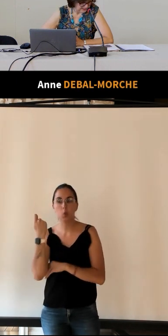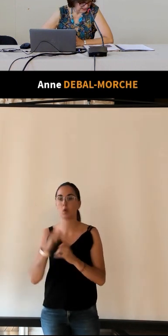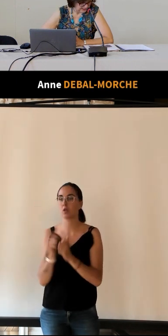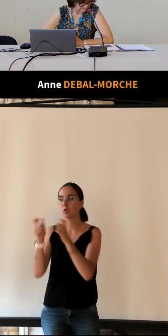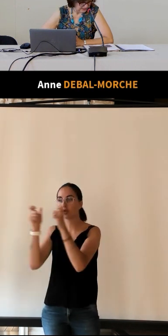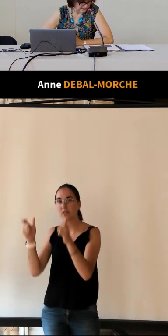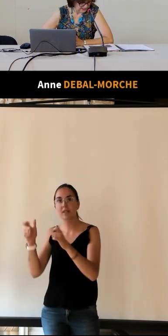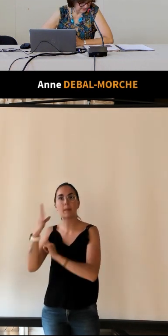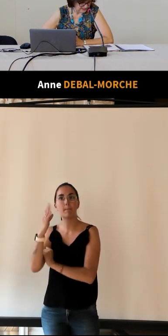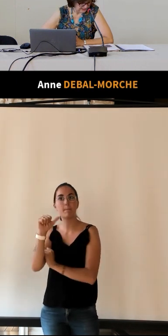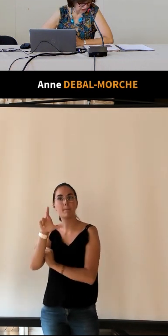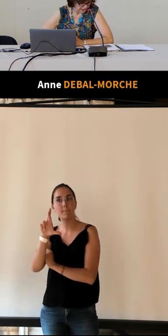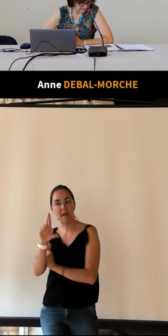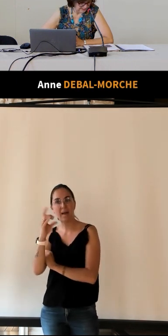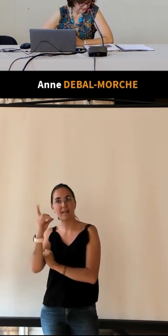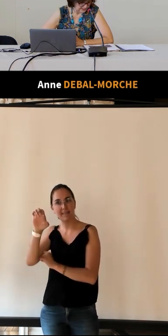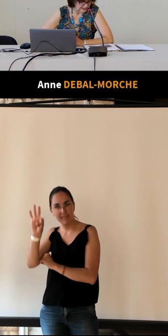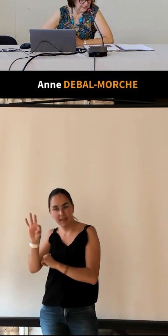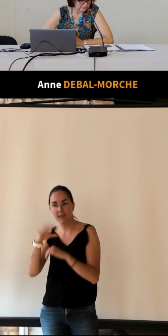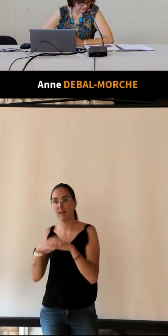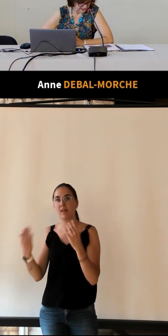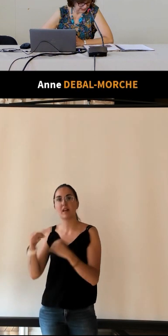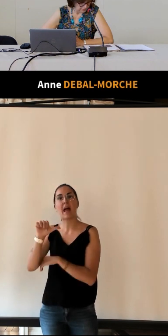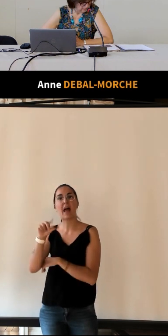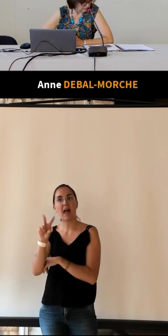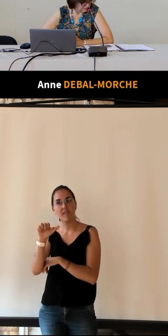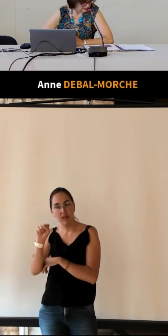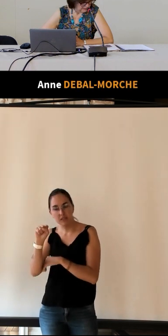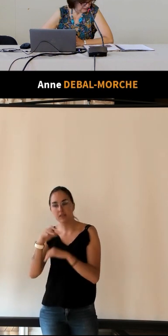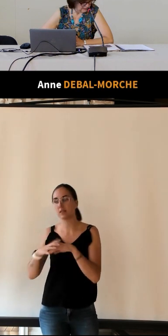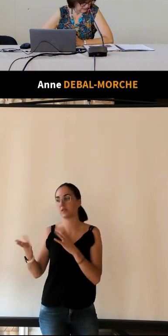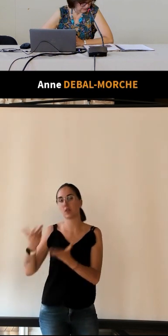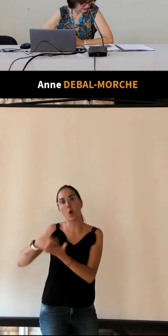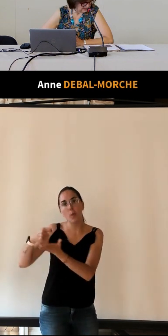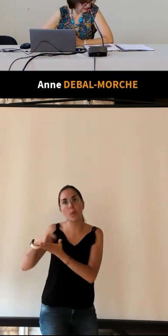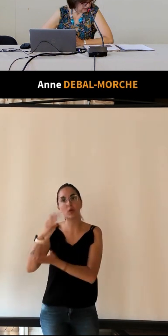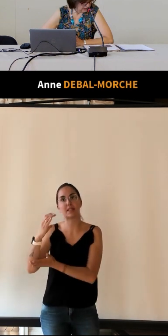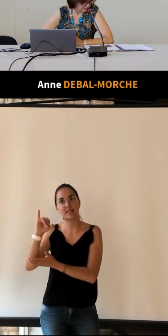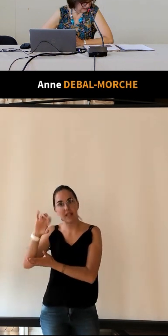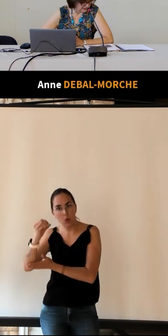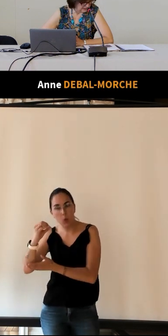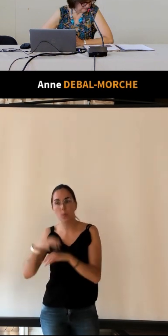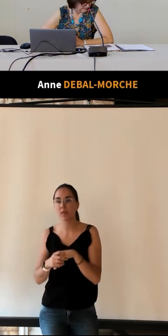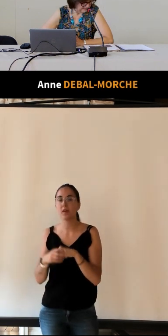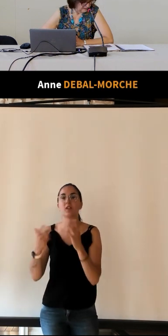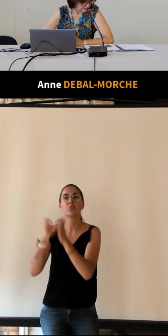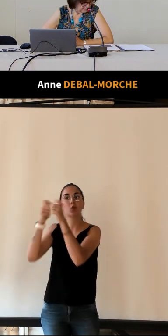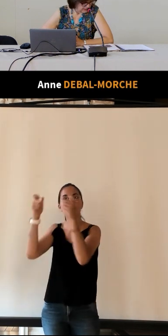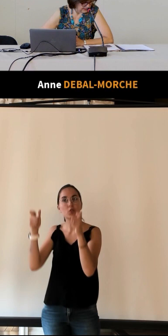Jean Bardet Avas Régis la Banque CIO la société Charles Barrier